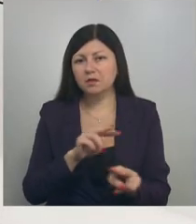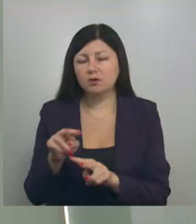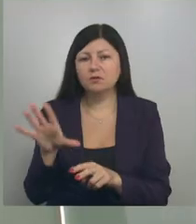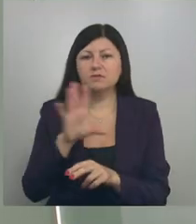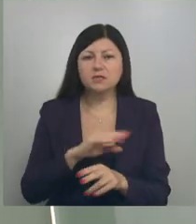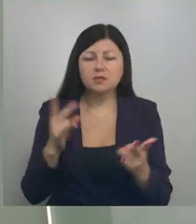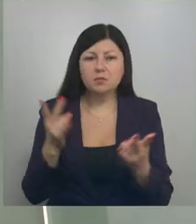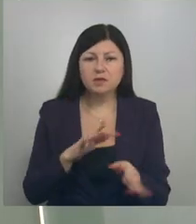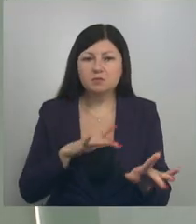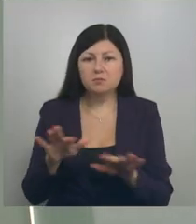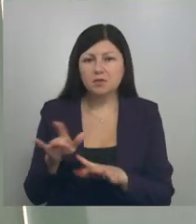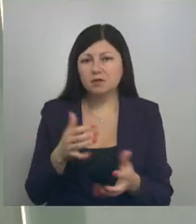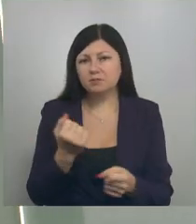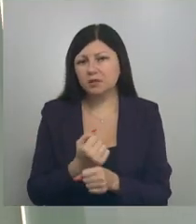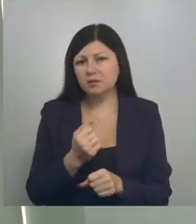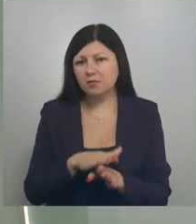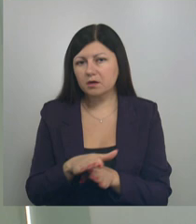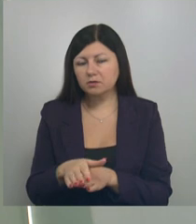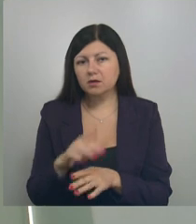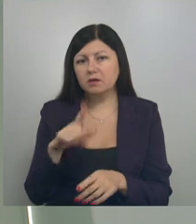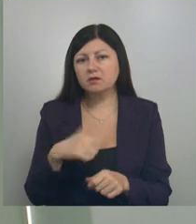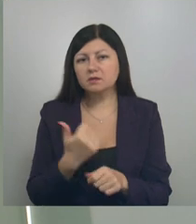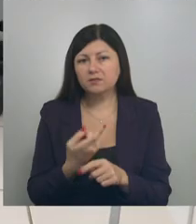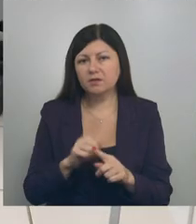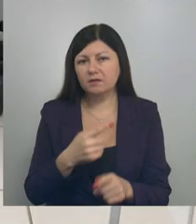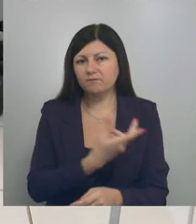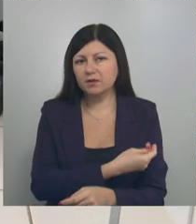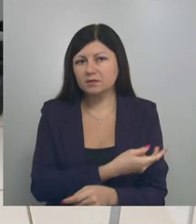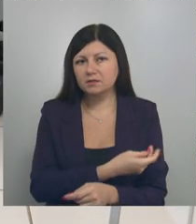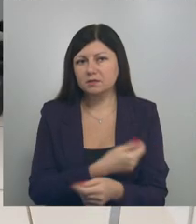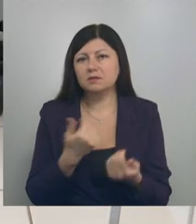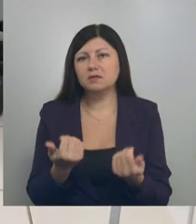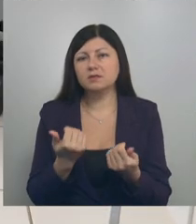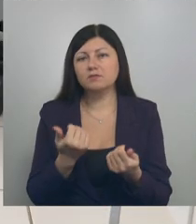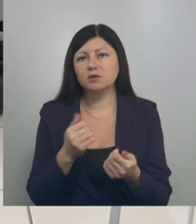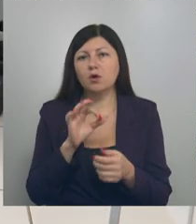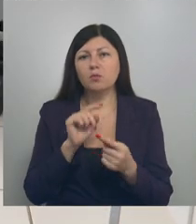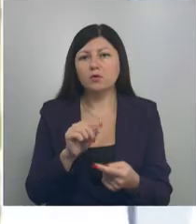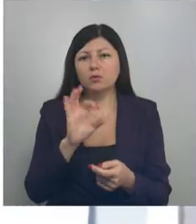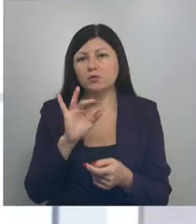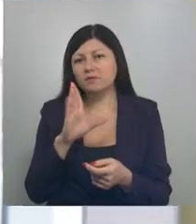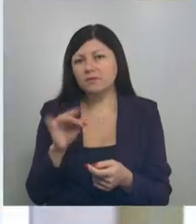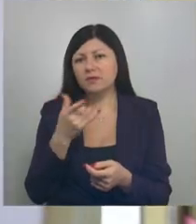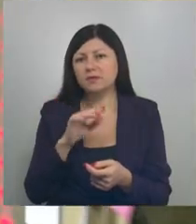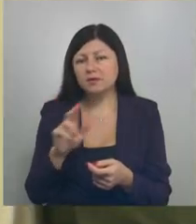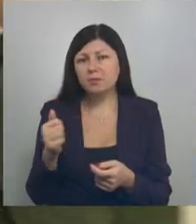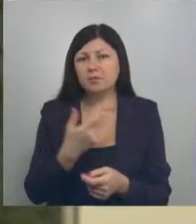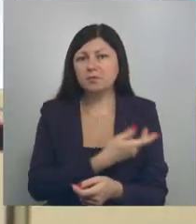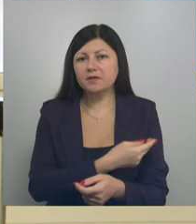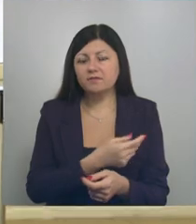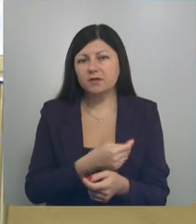необходимые меры принимаются. Одна из главных, конечно, вакцинация. На сегодня от РВИ и гриппа привились без малого